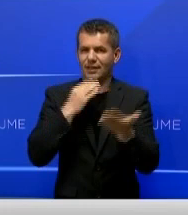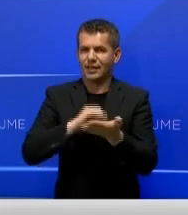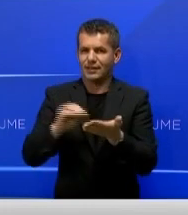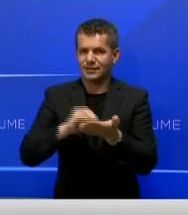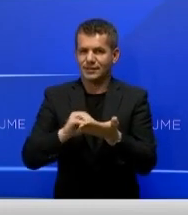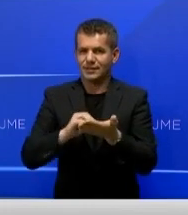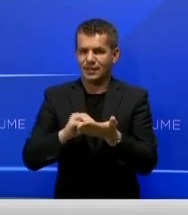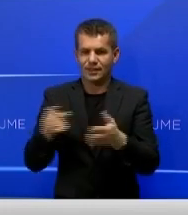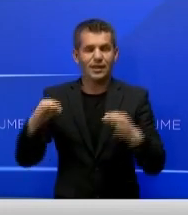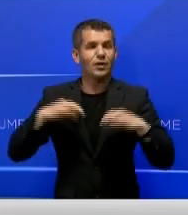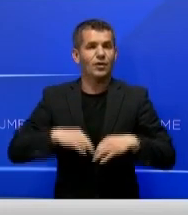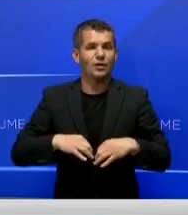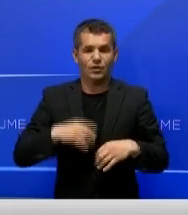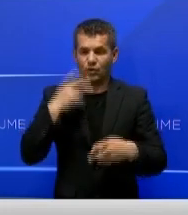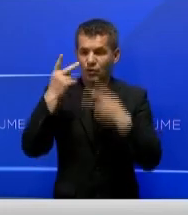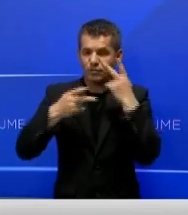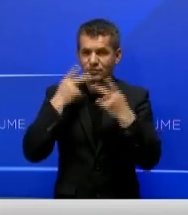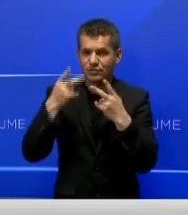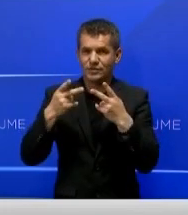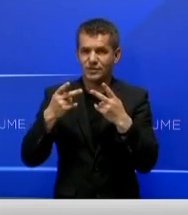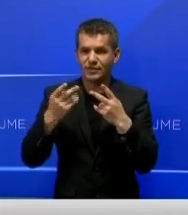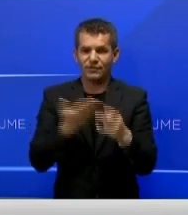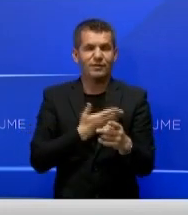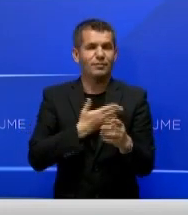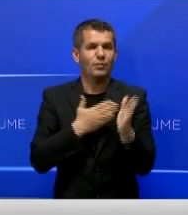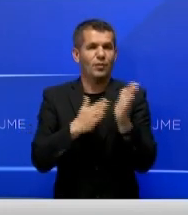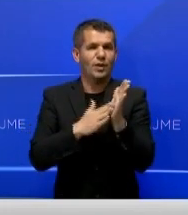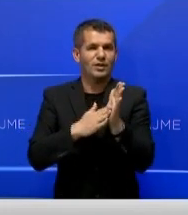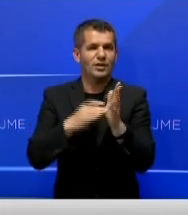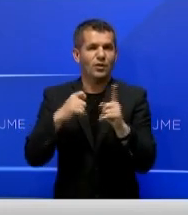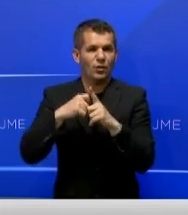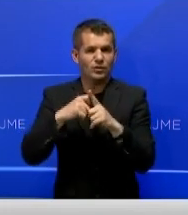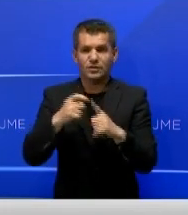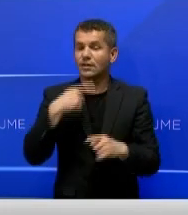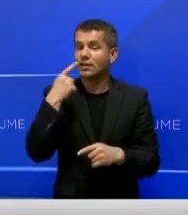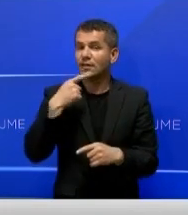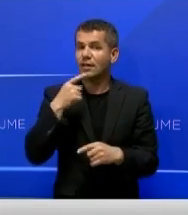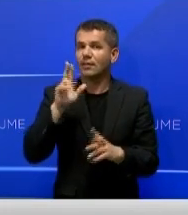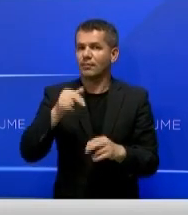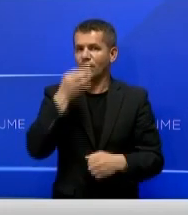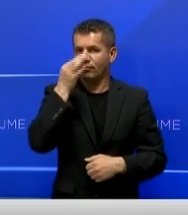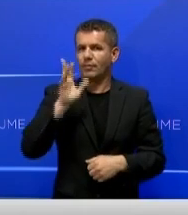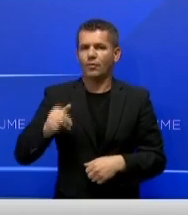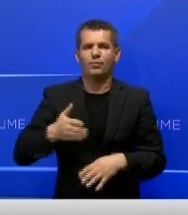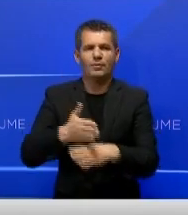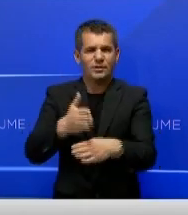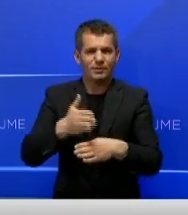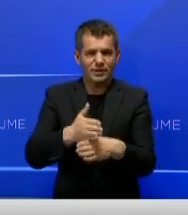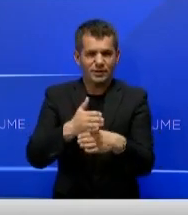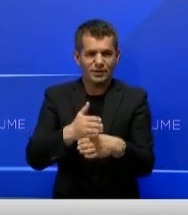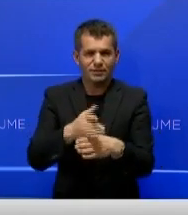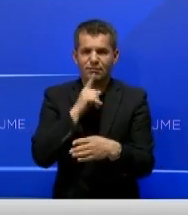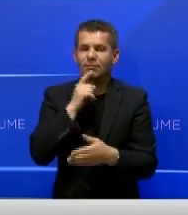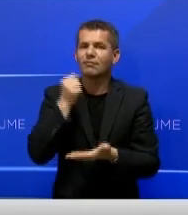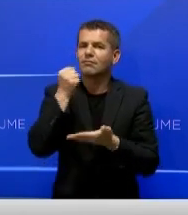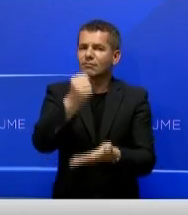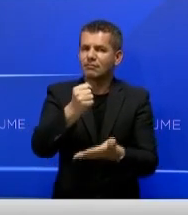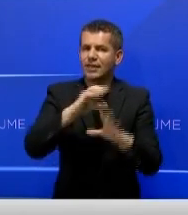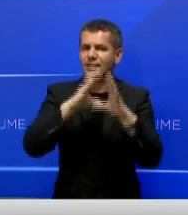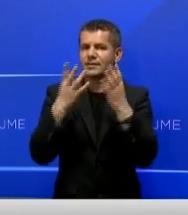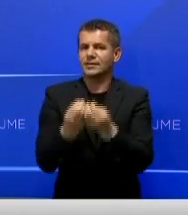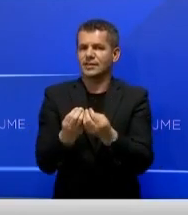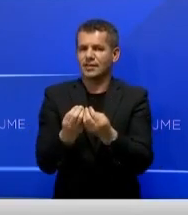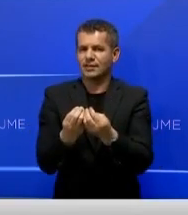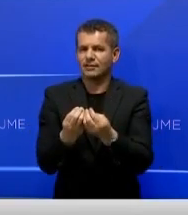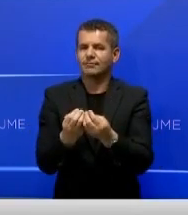kërëtaria e Komisionit Fatmire Mullahagja Kjolçaku, thase kanë ofruan bështetje në Komisionit në aspektin e finansimit, për cilin